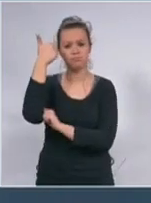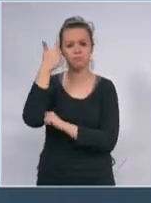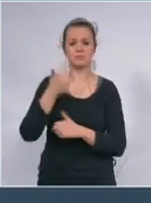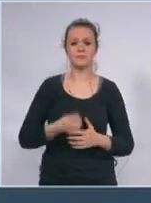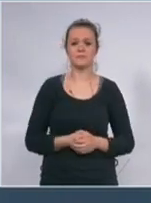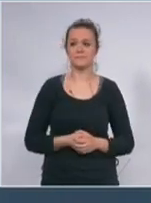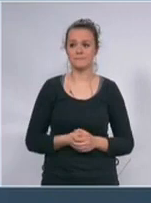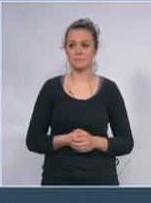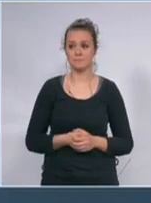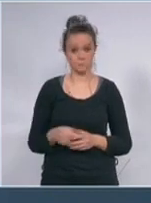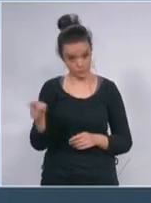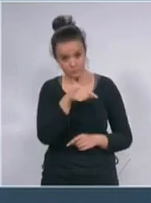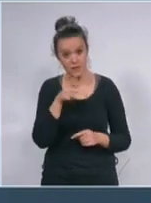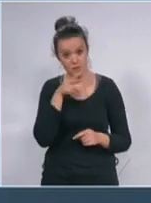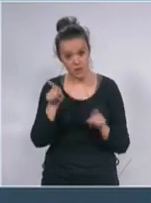Ljudi, hoćete to?